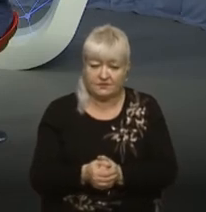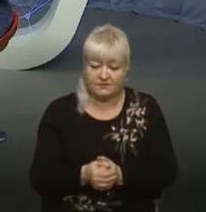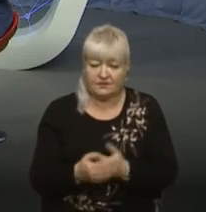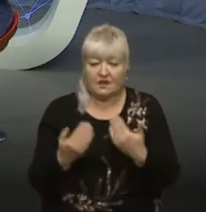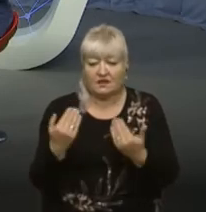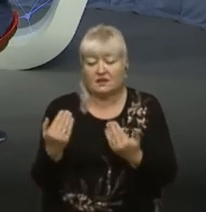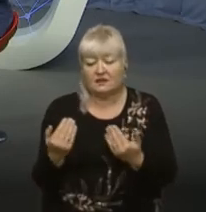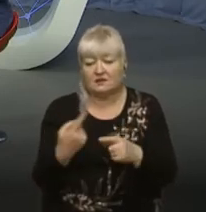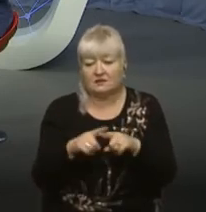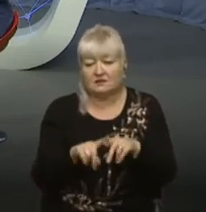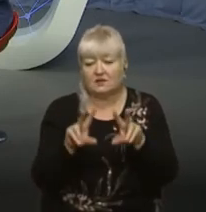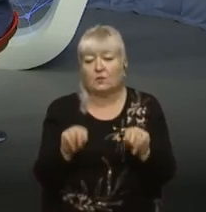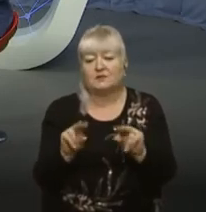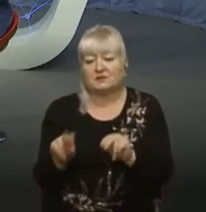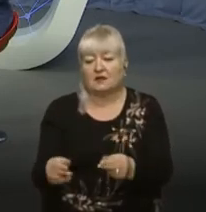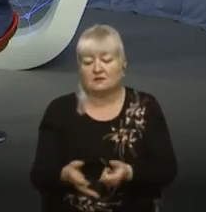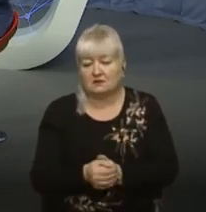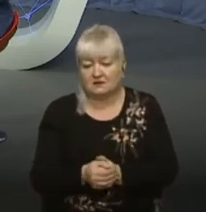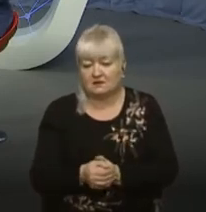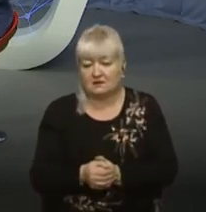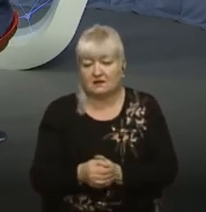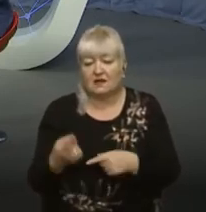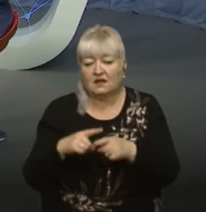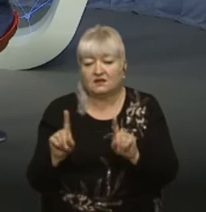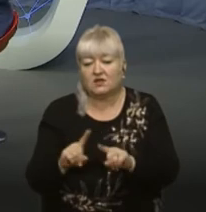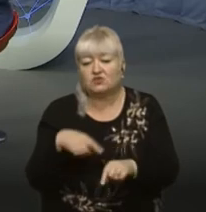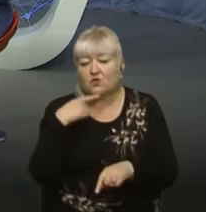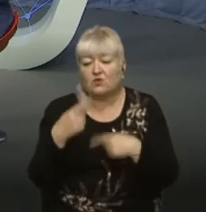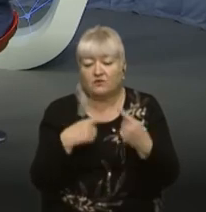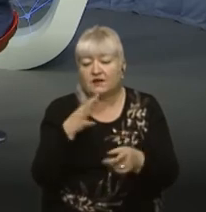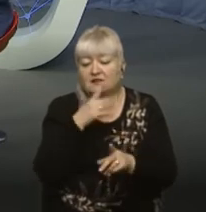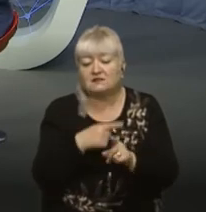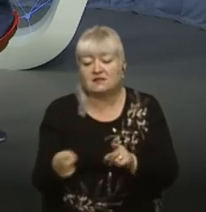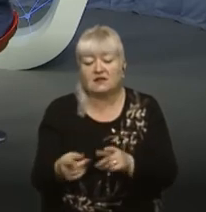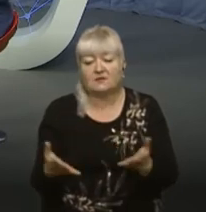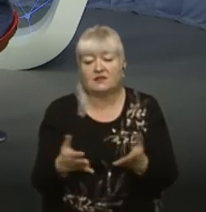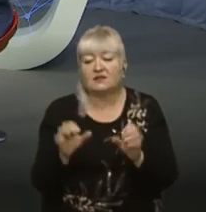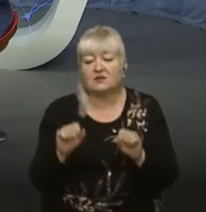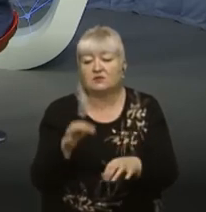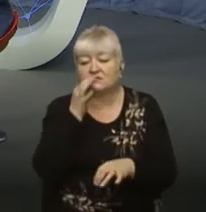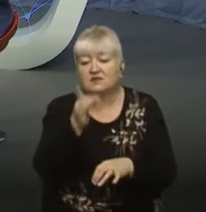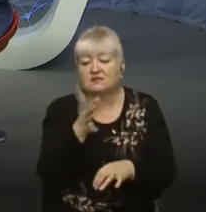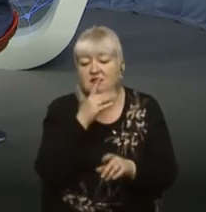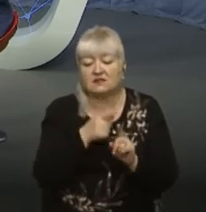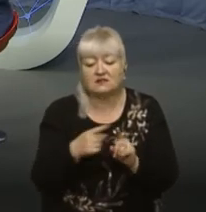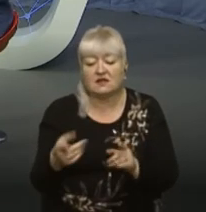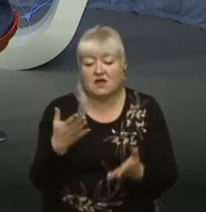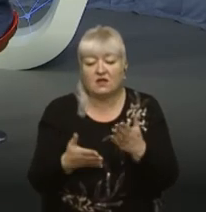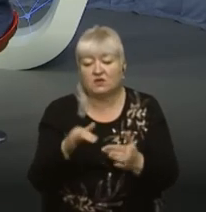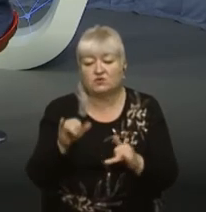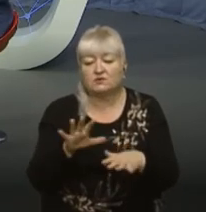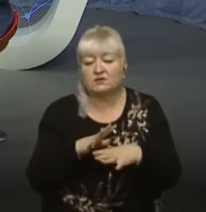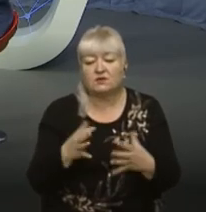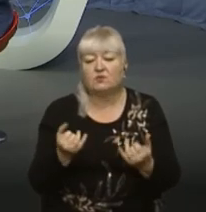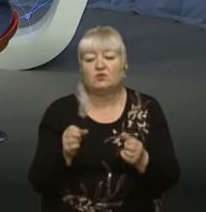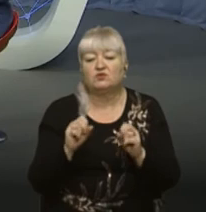ті обіцянки? І те, що нам говорилися, там терміни, ну, які вони могли називати терміни, якщо вони не мали чим це